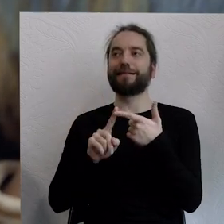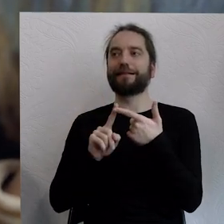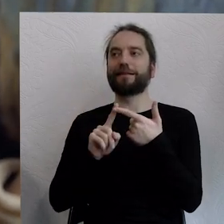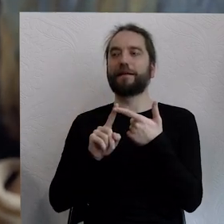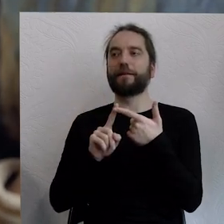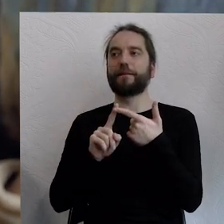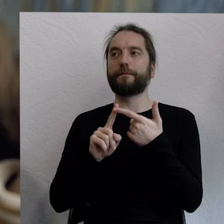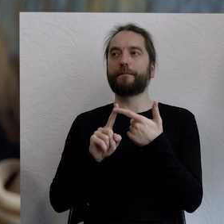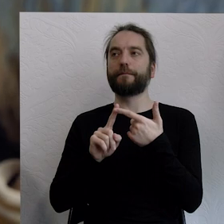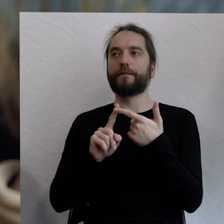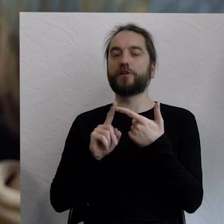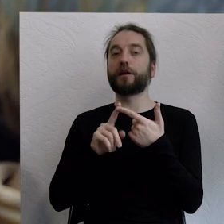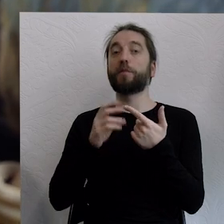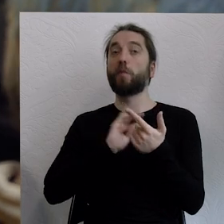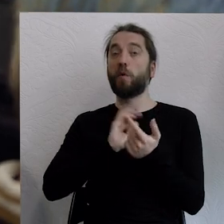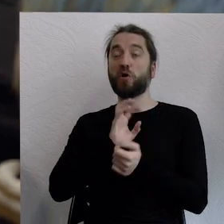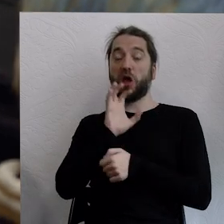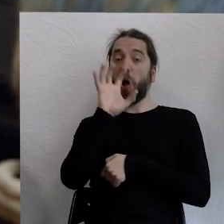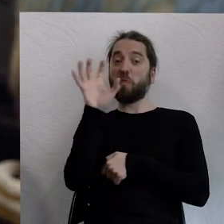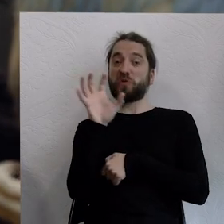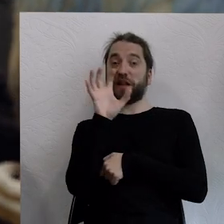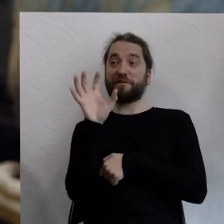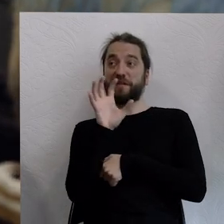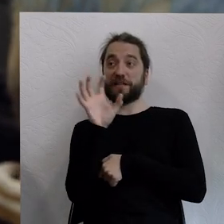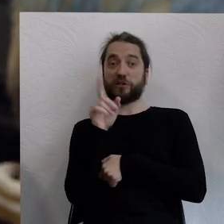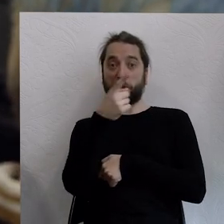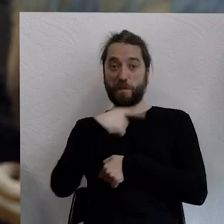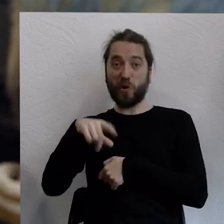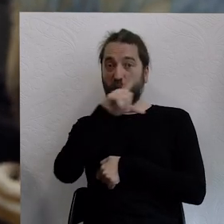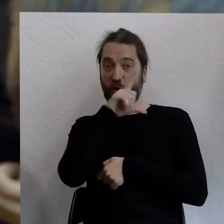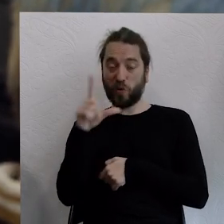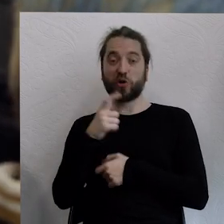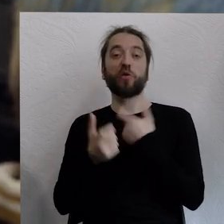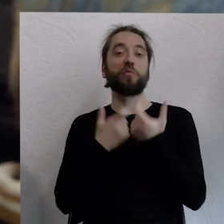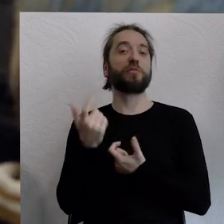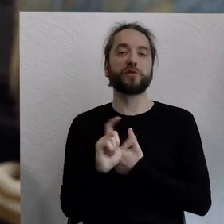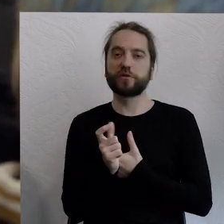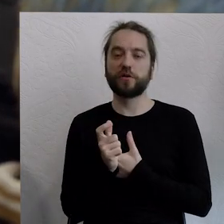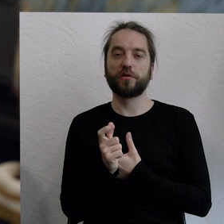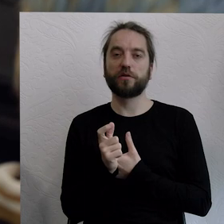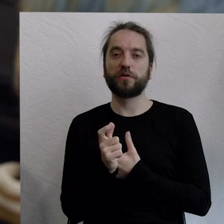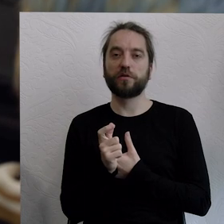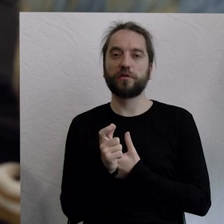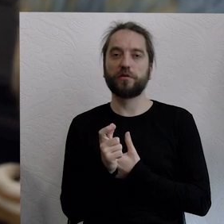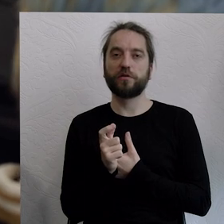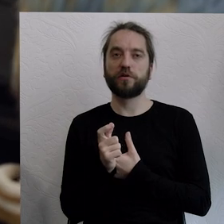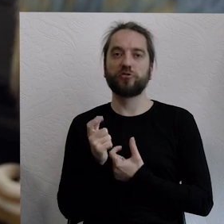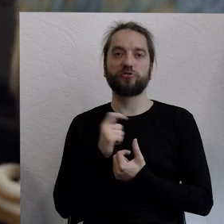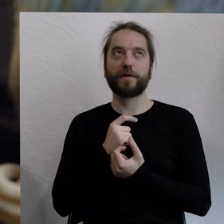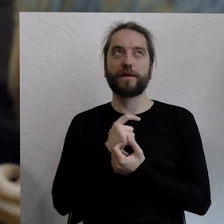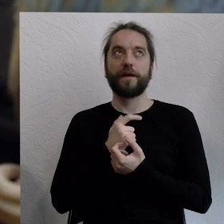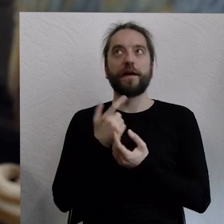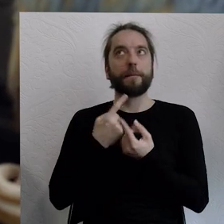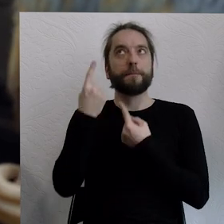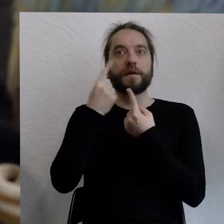z mojej obserwacji, moja obserwacja jest taka, że jako gatunek robimy wszystko, żeby wyjść poza coś, co jest pozaludzkie,